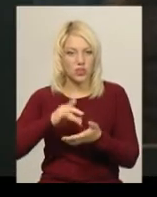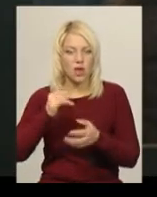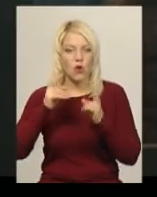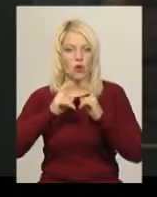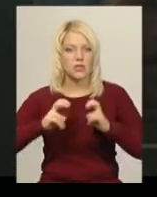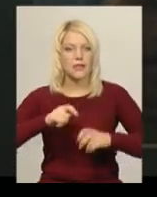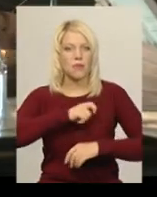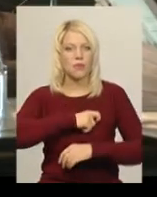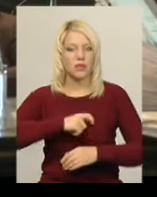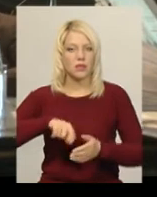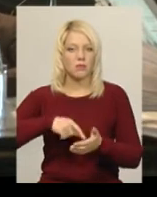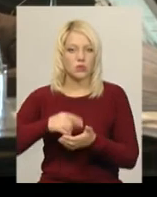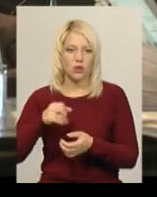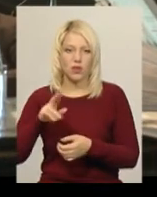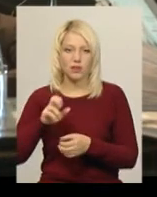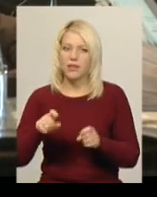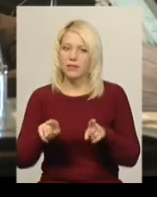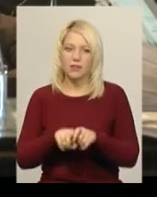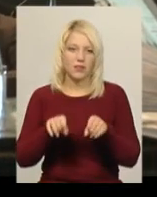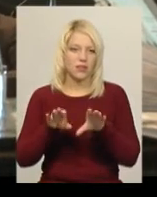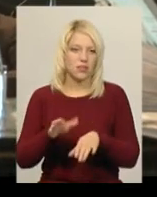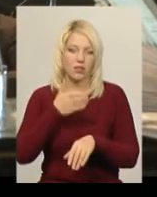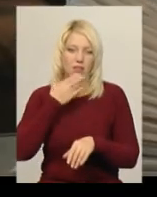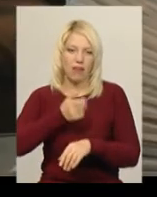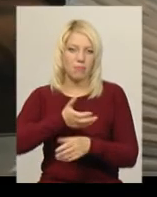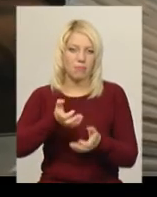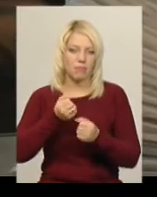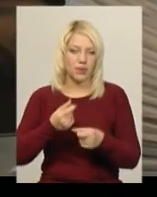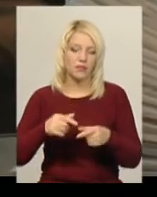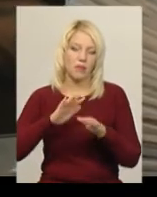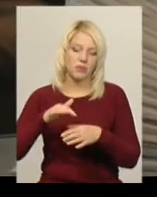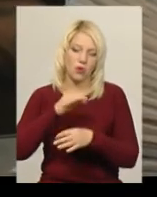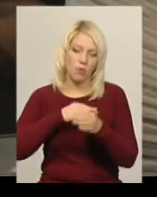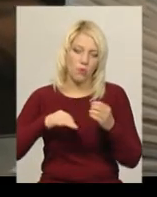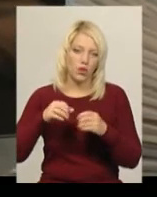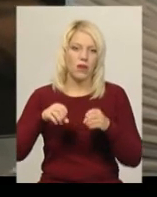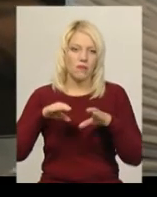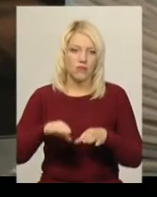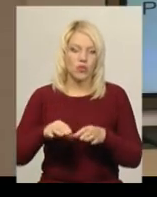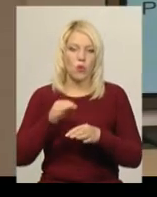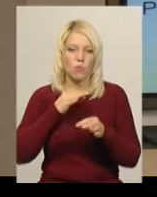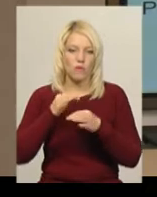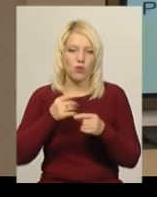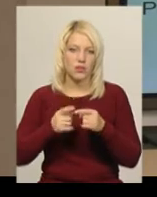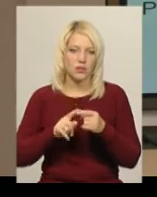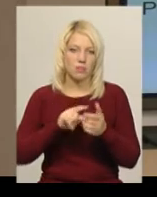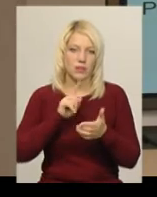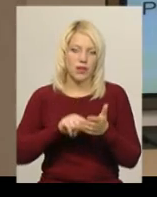Рішення про переселення ведмедів не прийняли. Після обговорення вирішили розгляд цього питання перенести на наступну сесію.